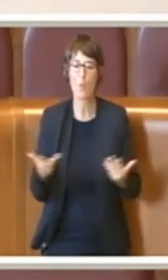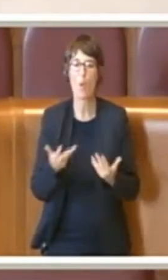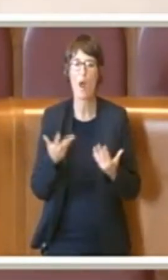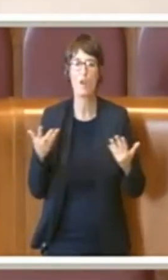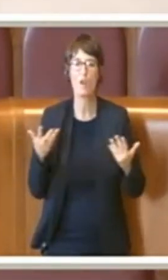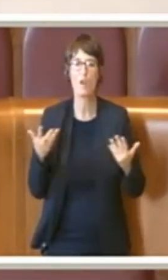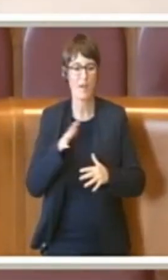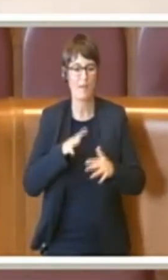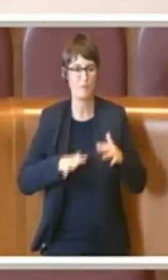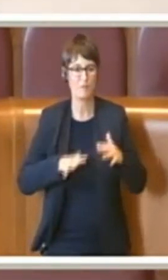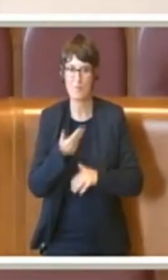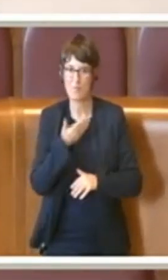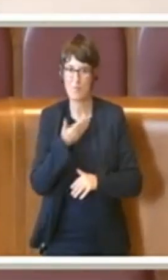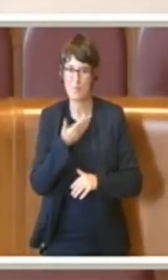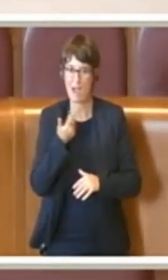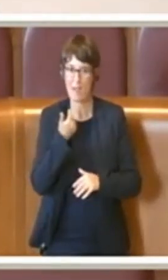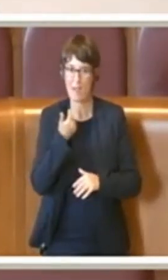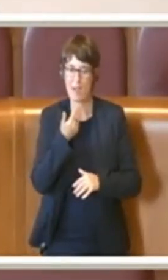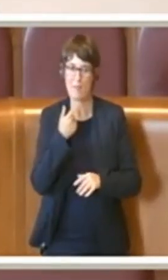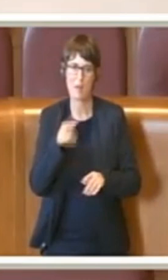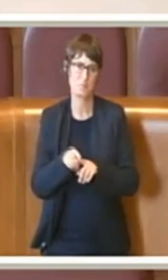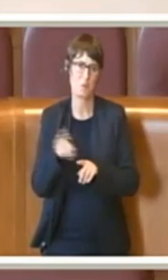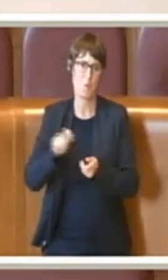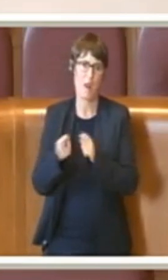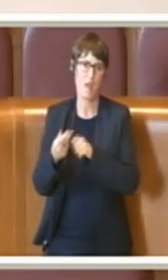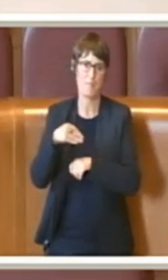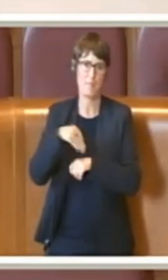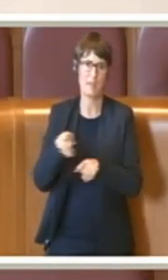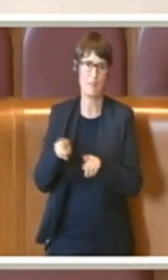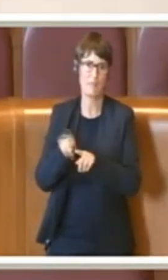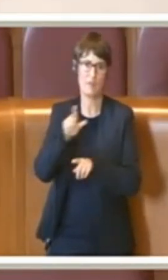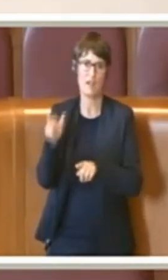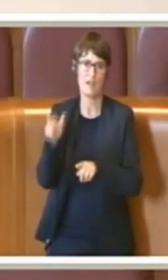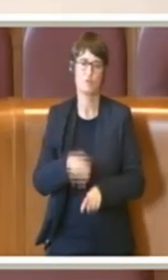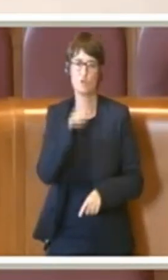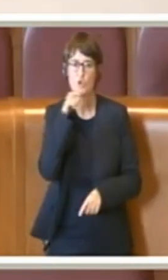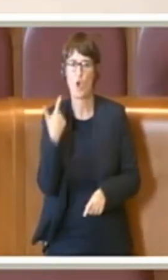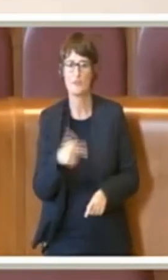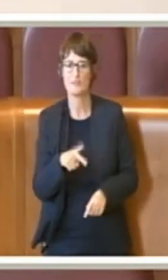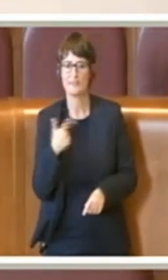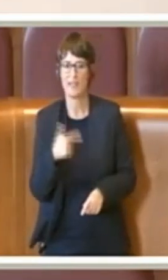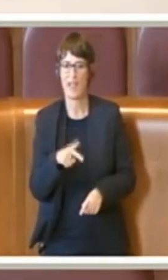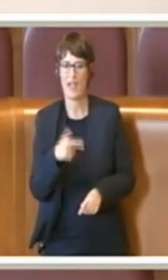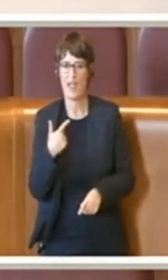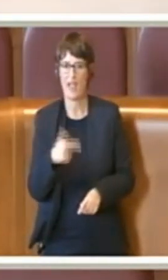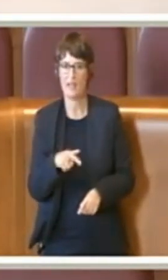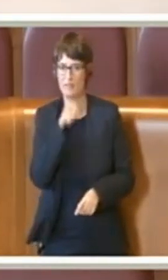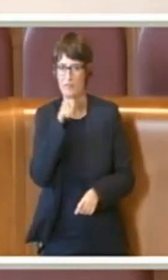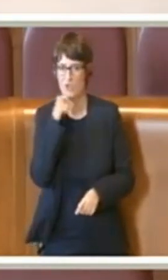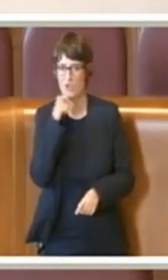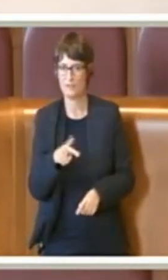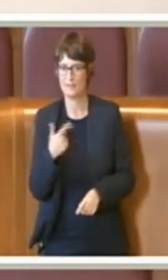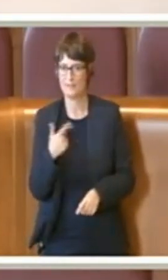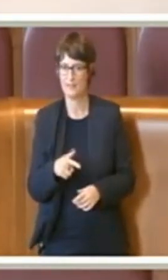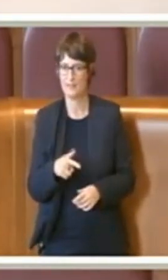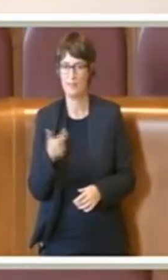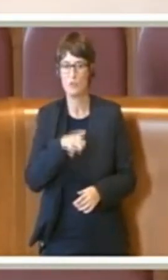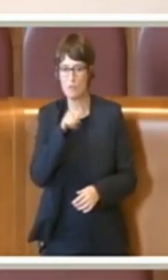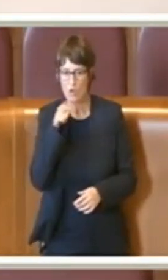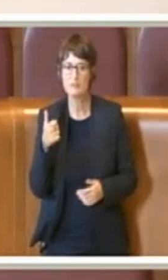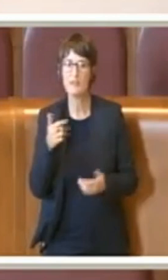emendamento di Fratelli d'Italia non è opportuno perché bisogna fare una valutazione vera,